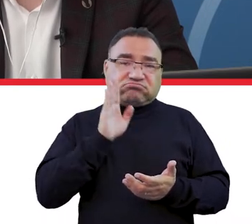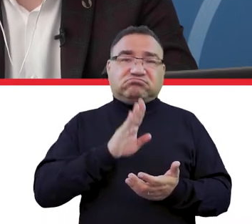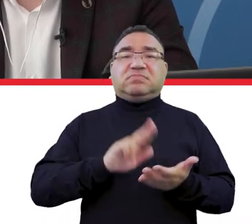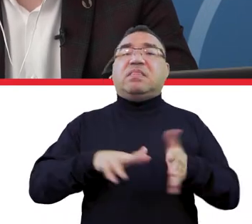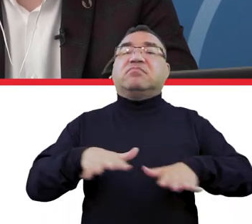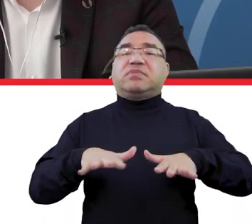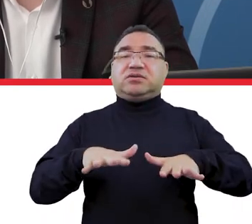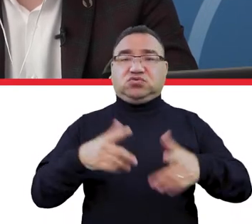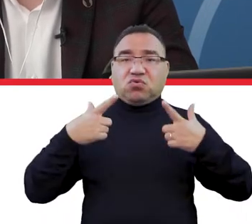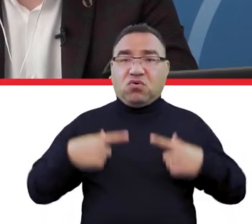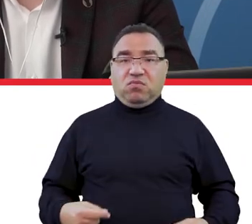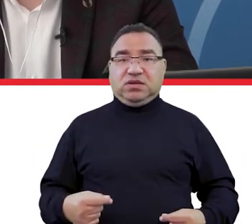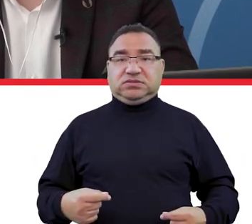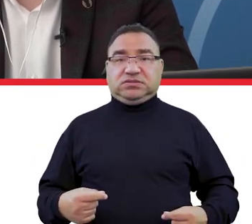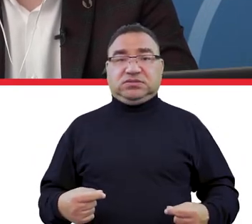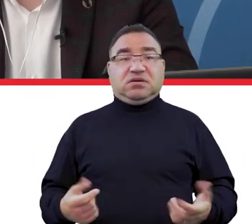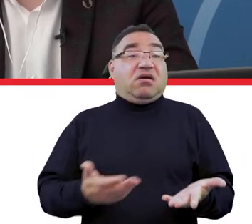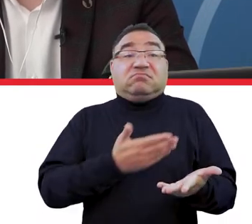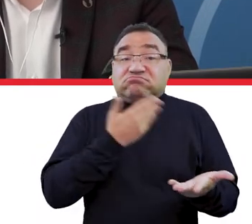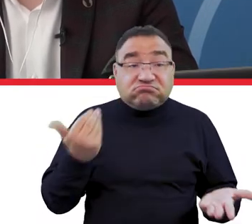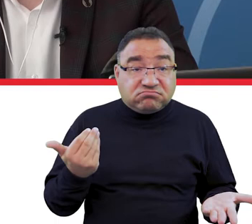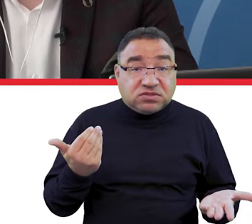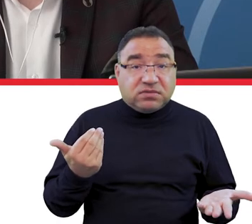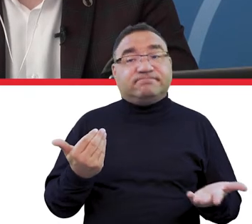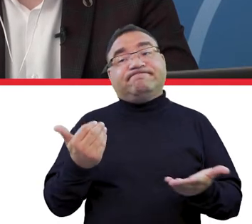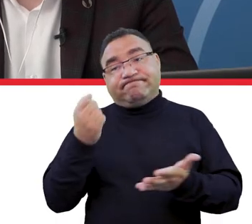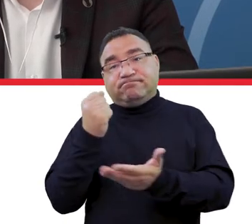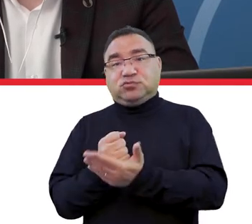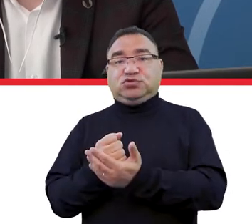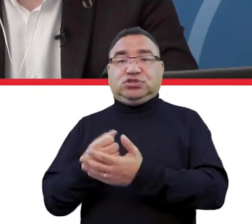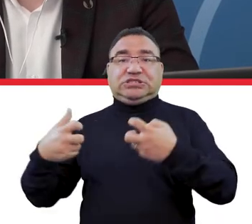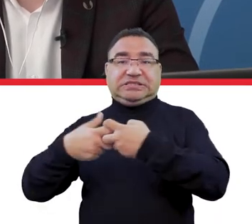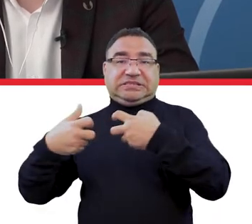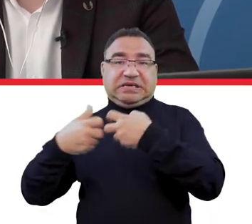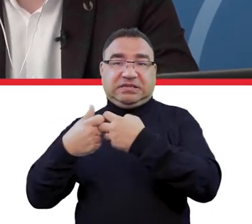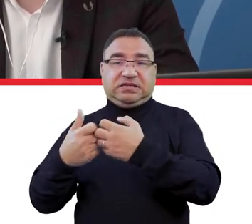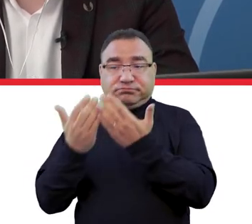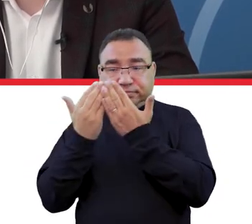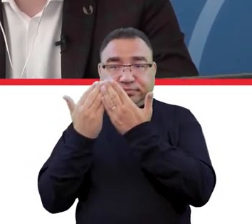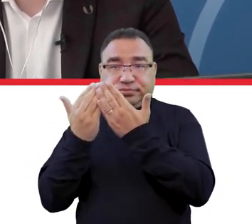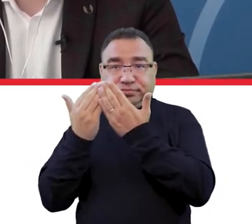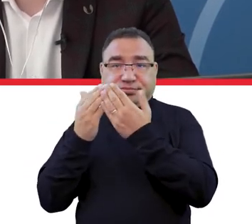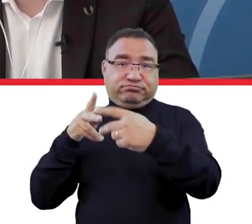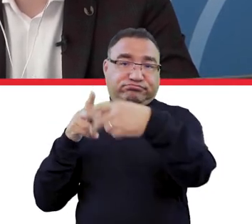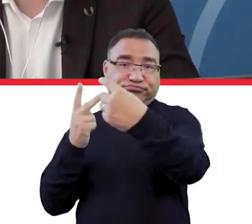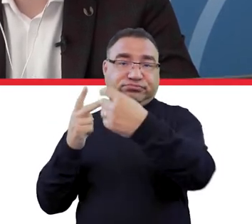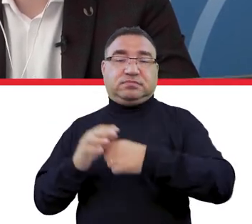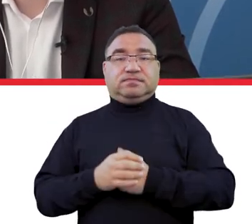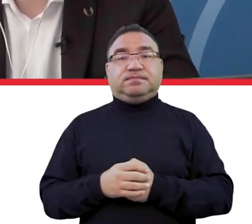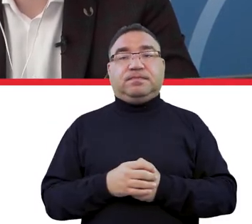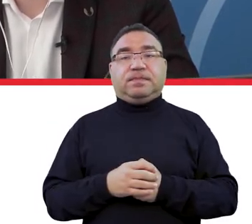Tam, gdzie tych możliwości nie będzie, to będzie ten element zdalnego nauczania. Natomiast